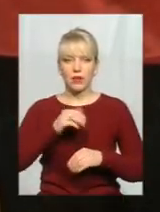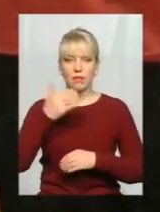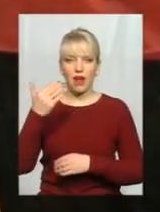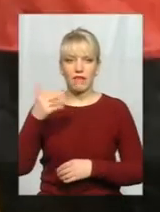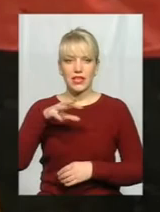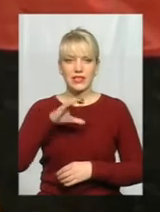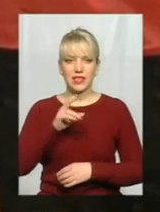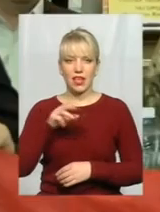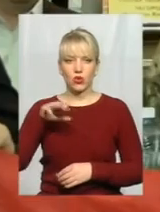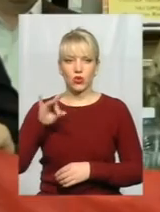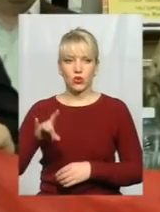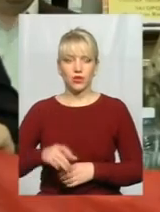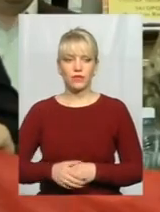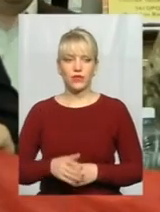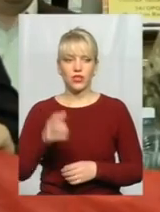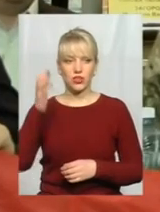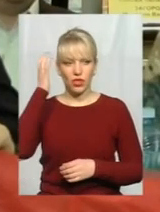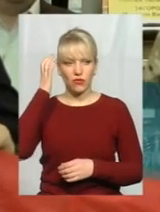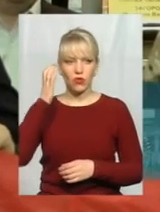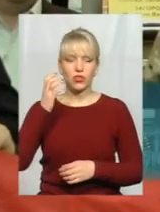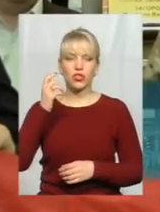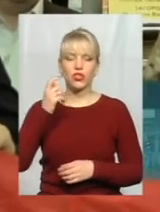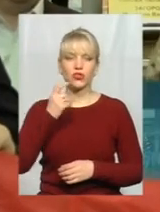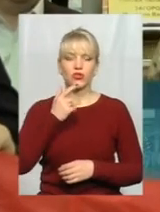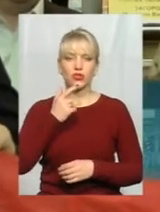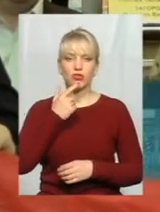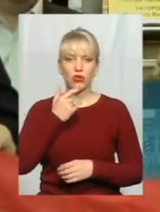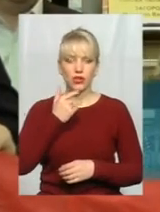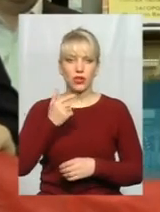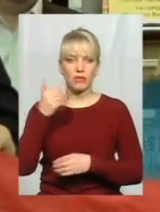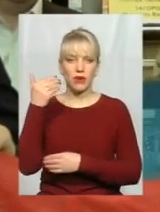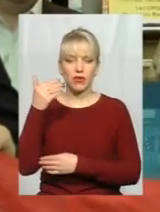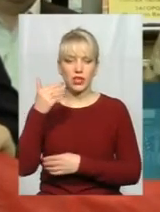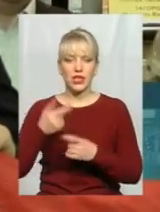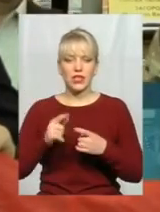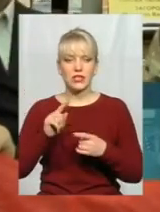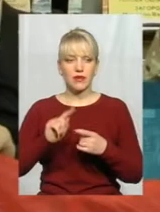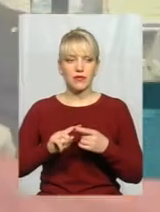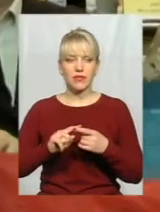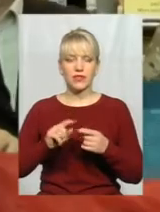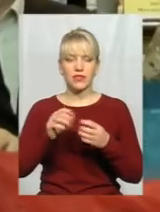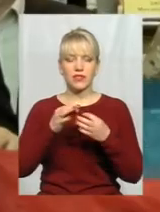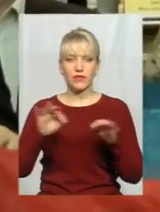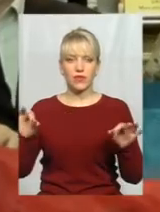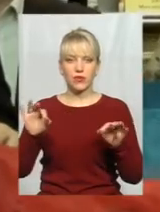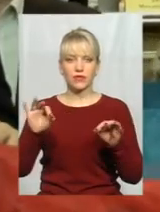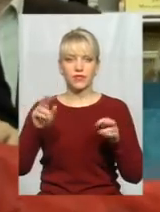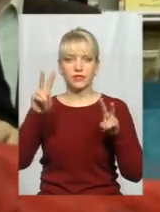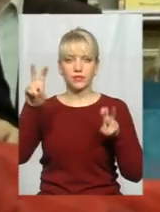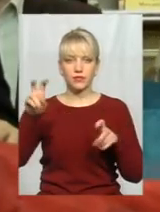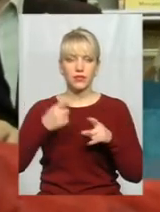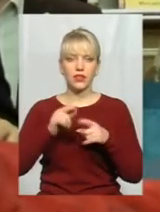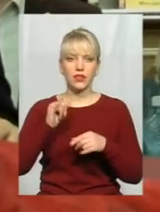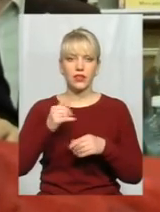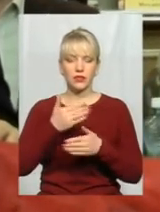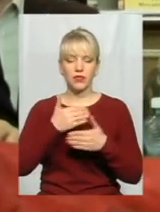сектор» Олександр Попов. Червоно-чорні кольори завжди символізували боротьбу українського народу за незалежність. Напрочісті цієї боротьби